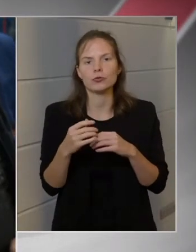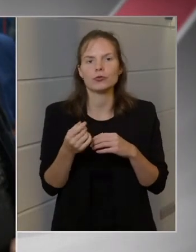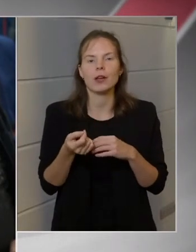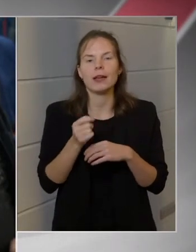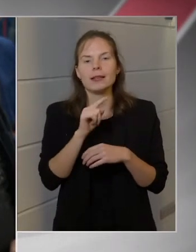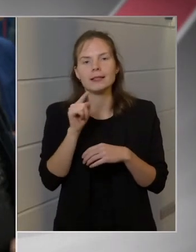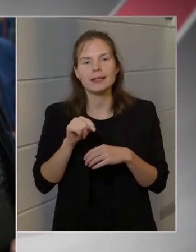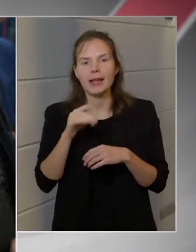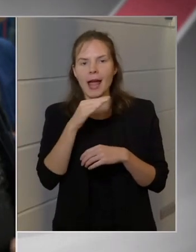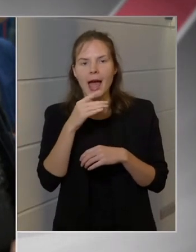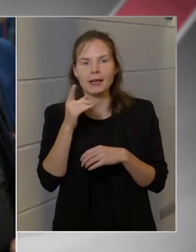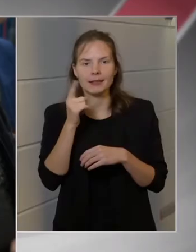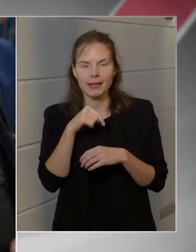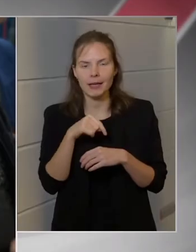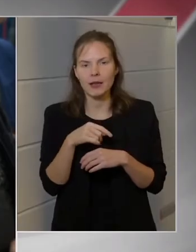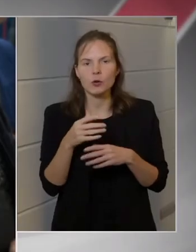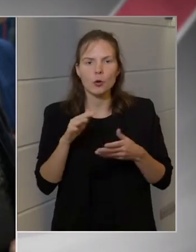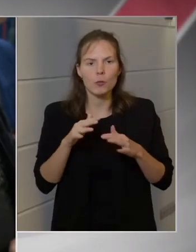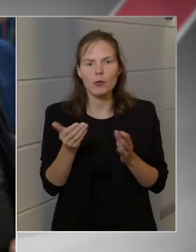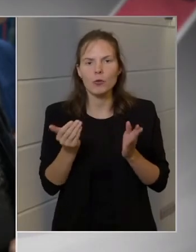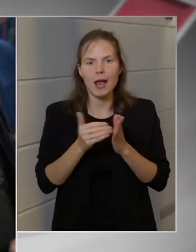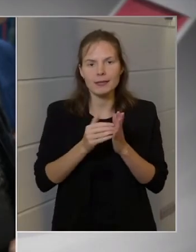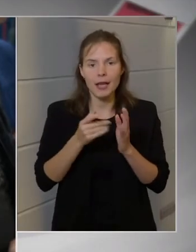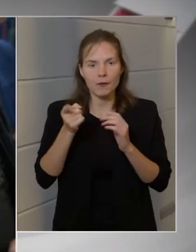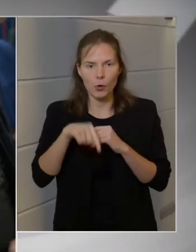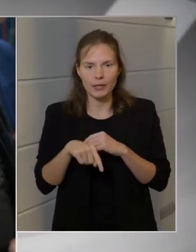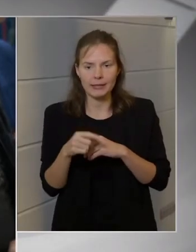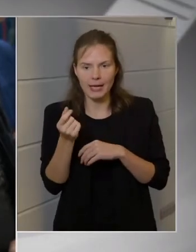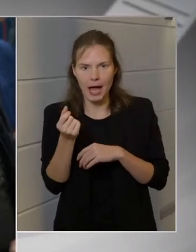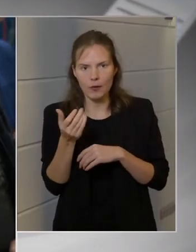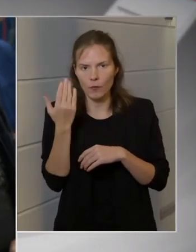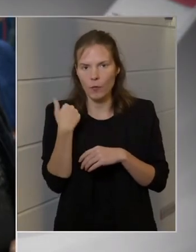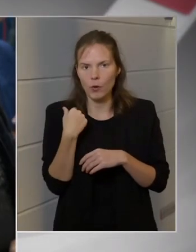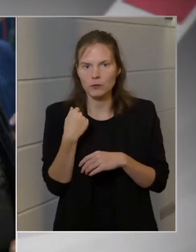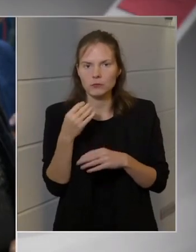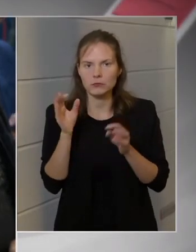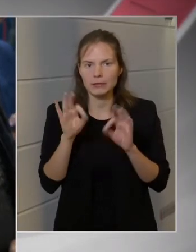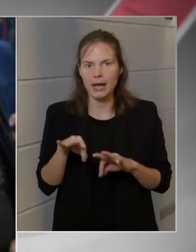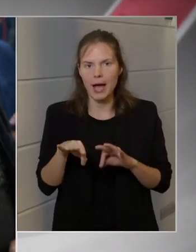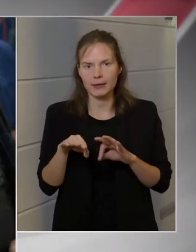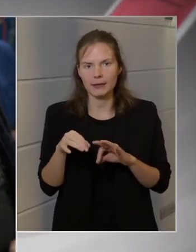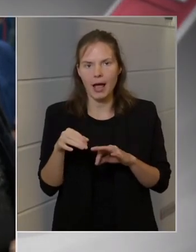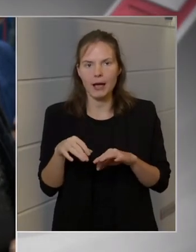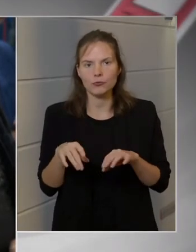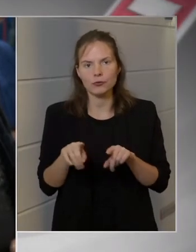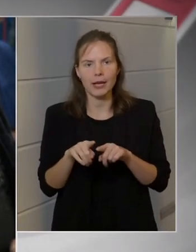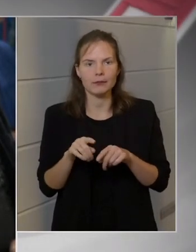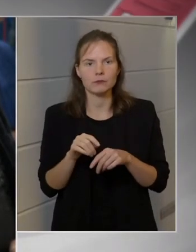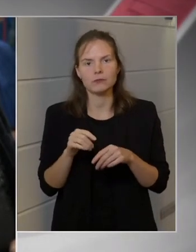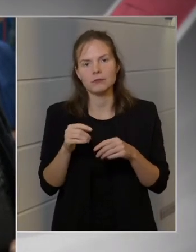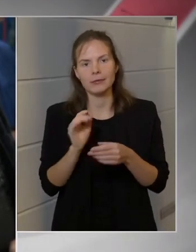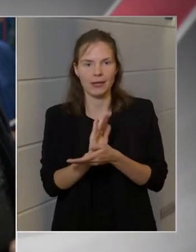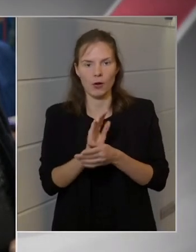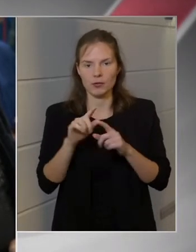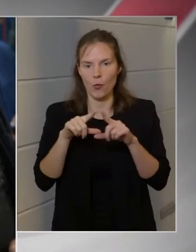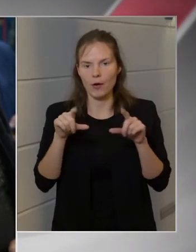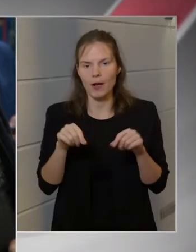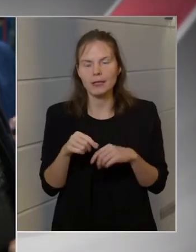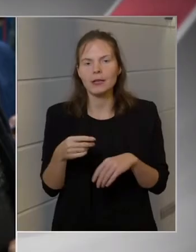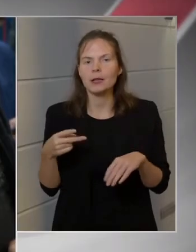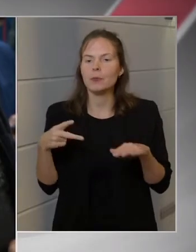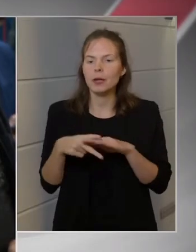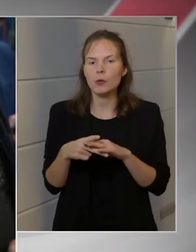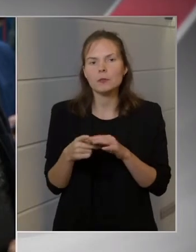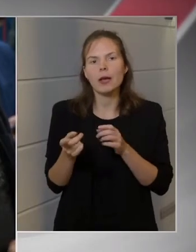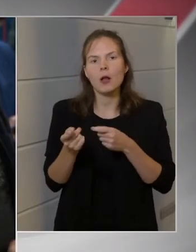kb. 1000 forintos darabáron szerezte be ezeket, vagy jártatta le ezeket az igazolványokat, miközben a